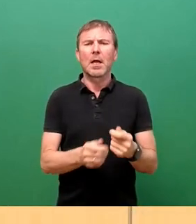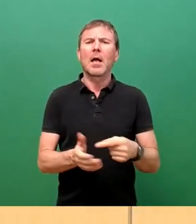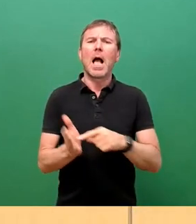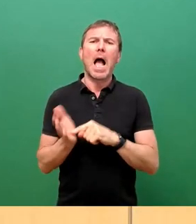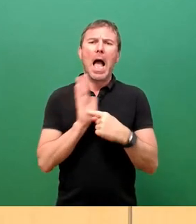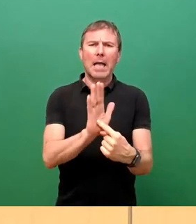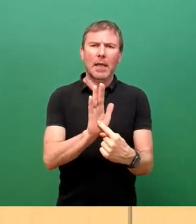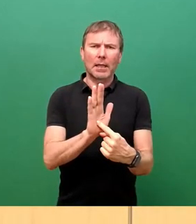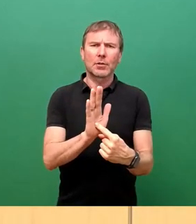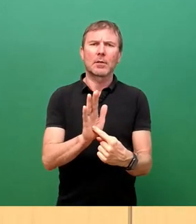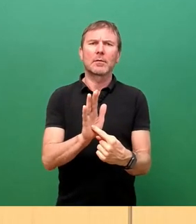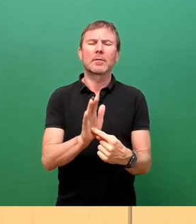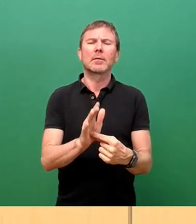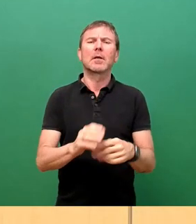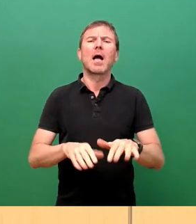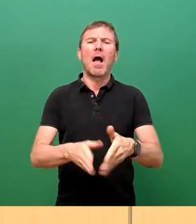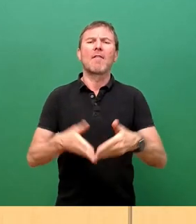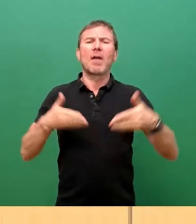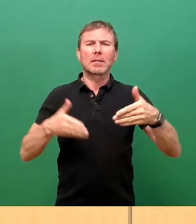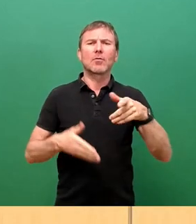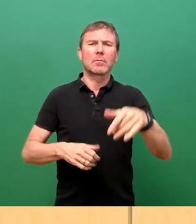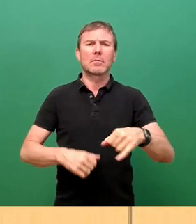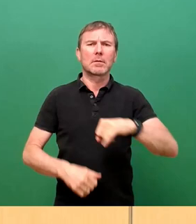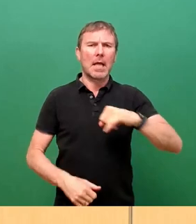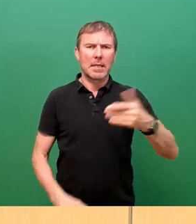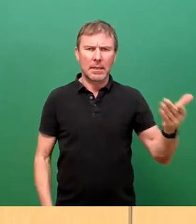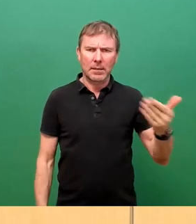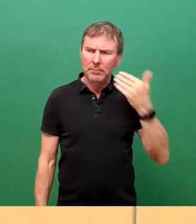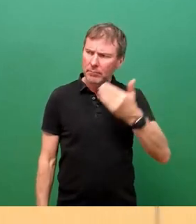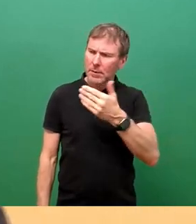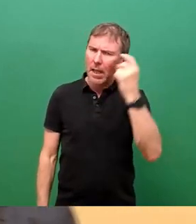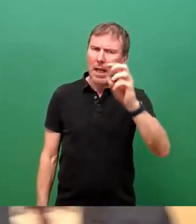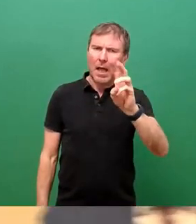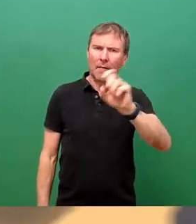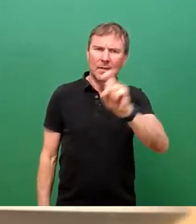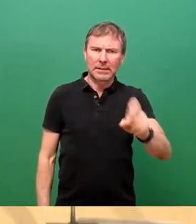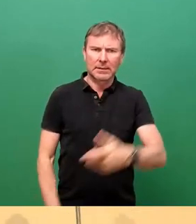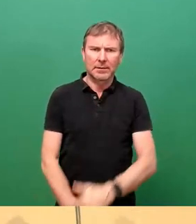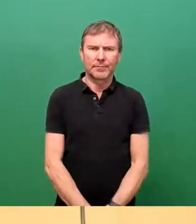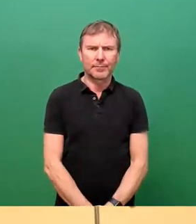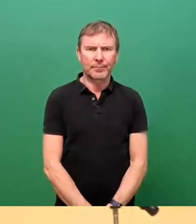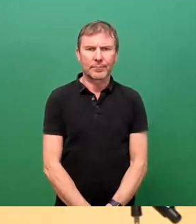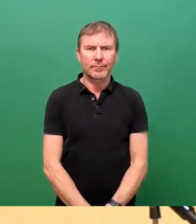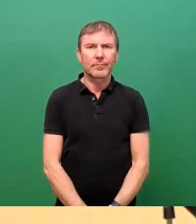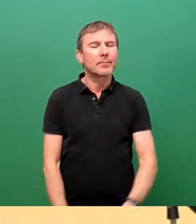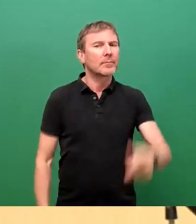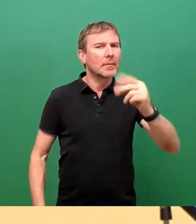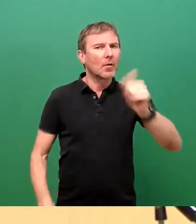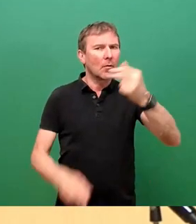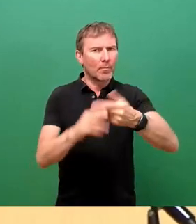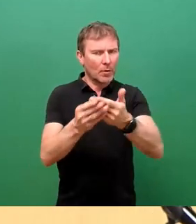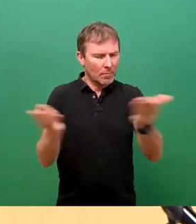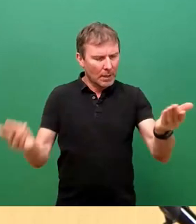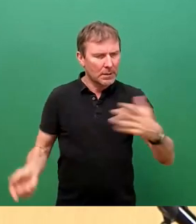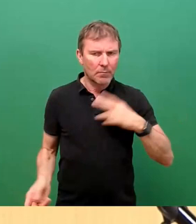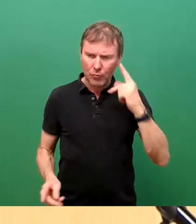die Fraktion Die Linke. Bitteschön, Herr Hartz. Ja, vielen Dank, sehr geehrter Herr Oberbürgermeister, liebe Stadträte,